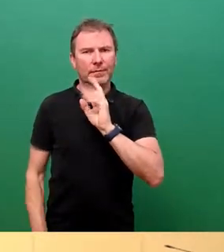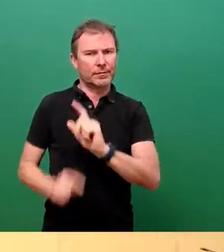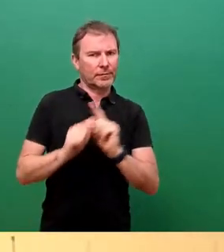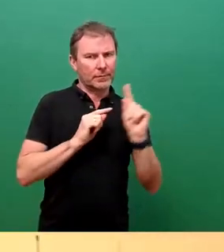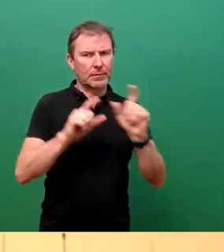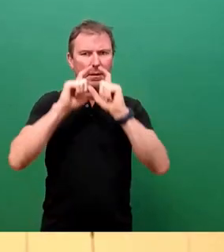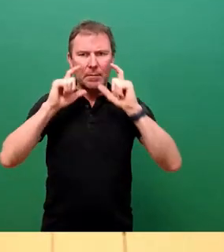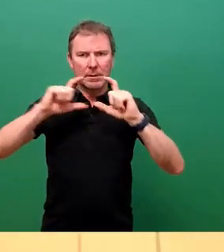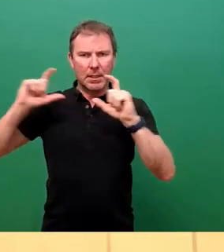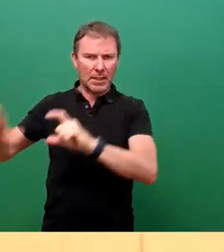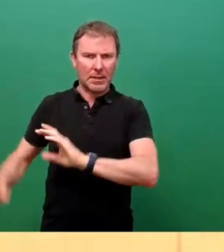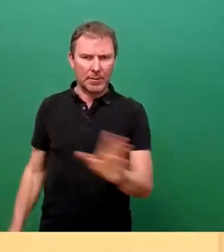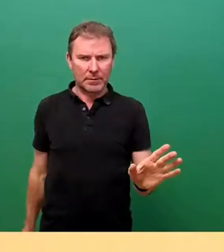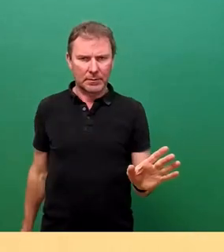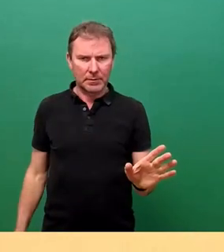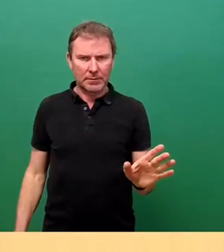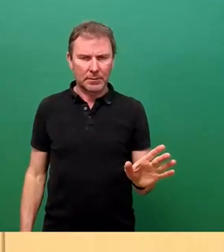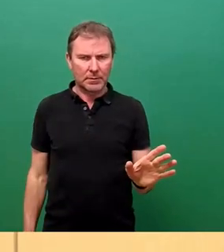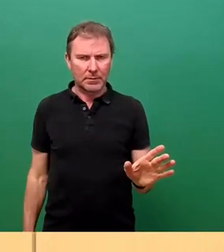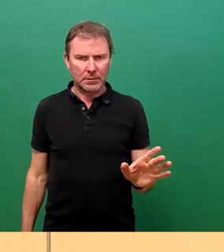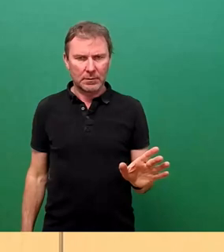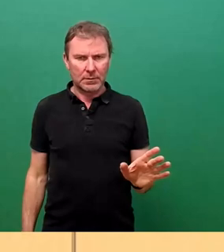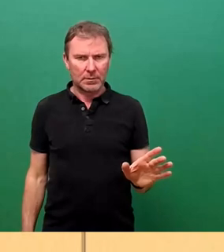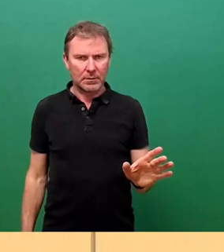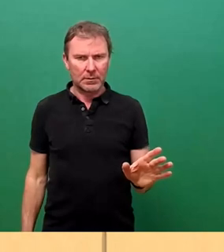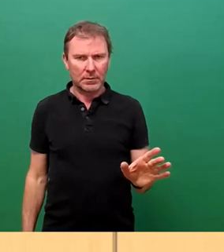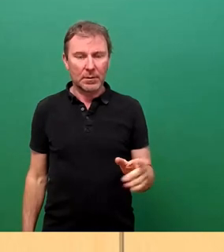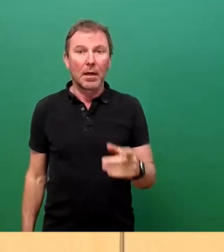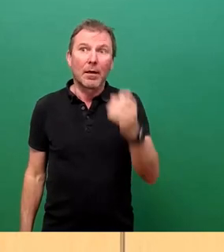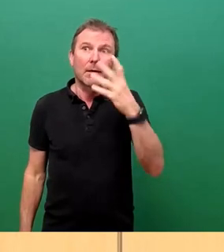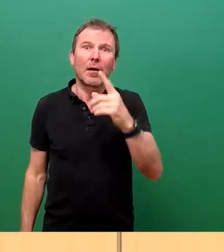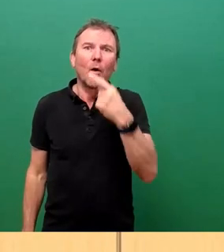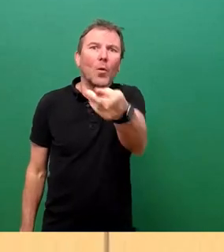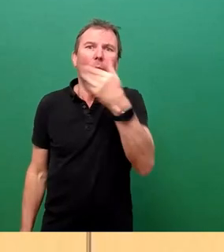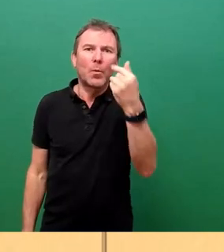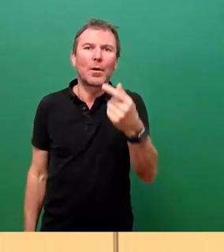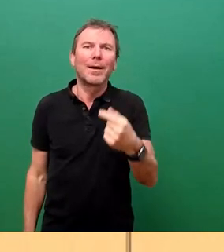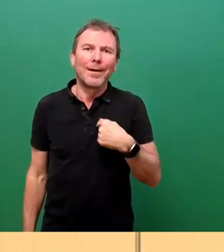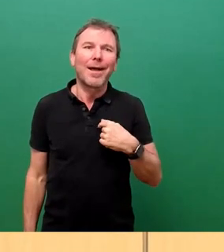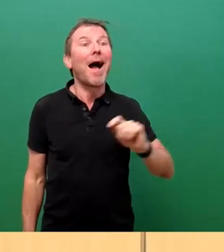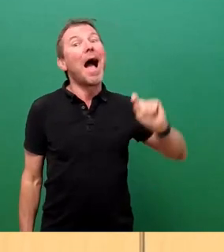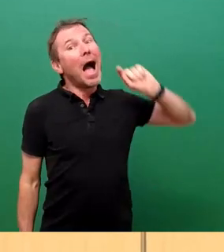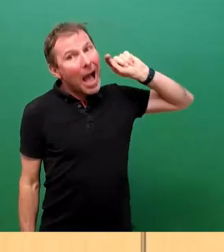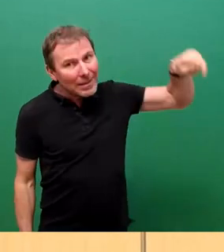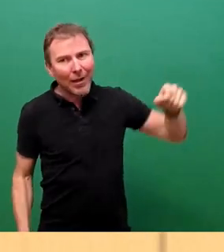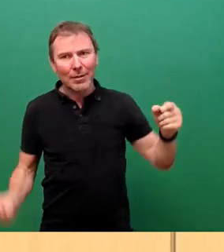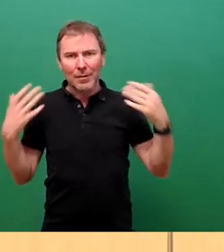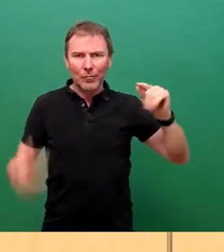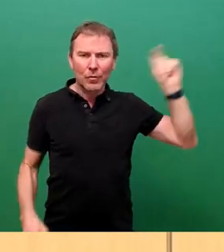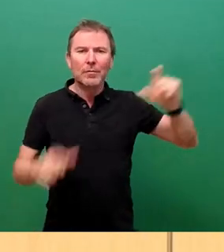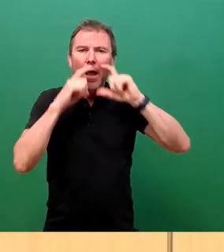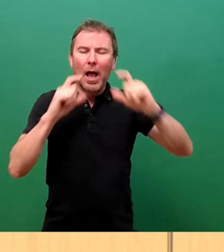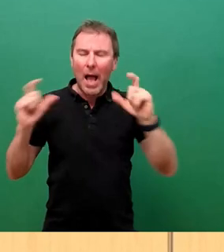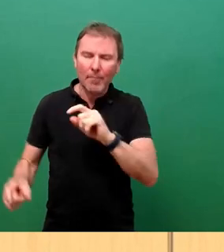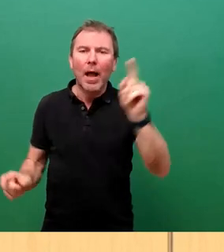Ja, wenn ich später habe ich dann natürlich keine auf. Da draußen bei der frischen Luft dürfen Sie dann natürlich den Mund und Nasenschutz